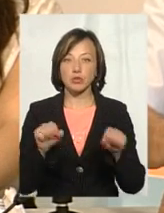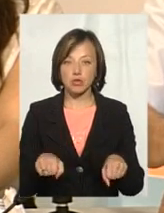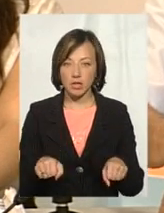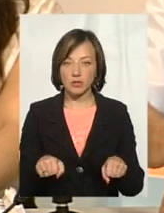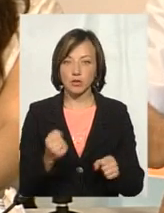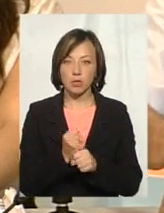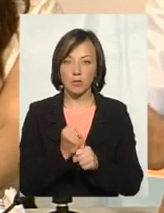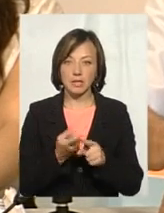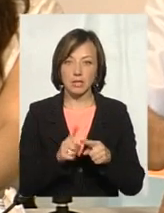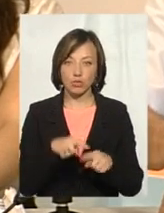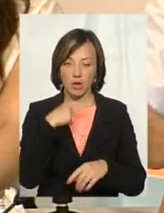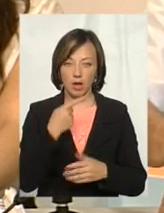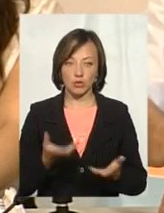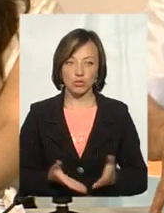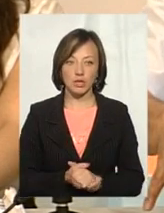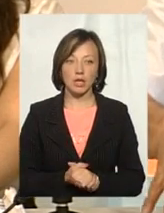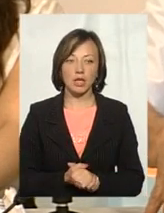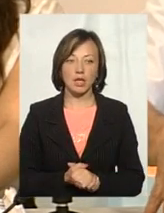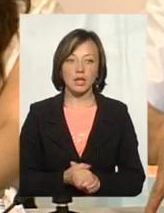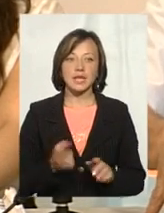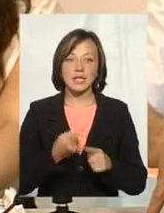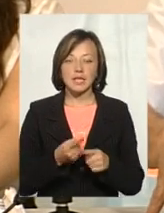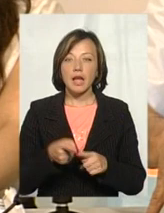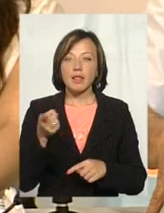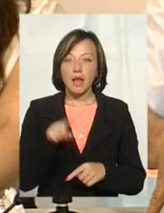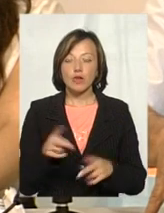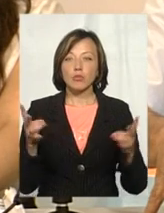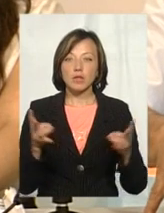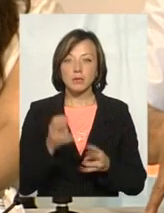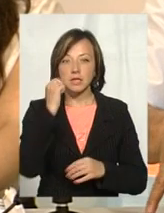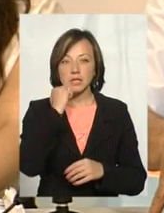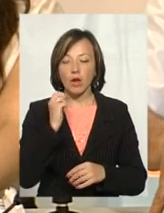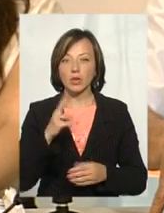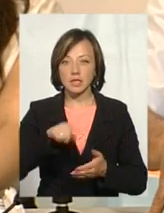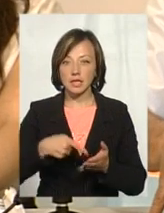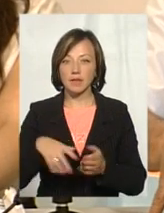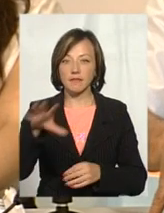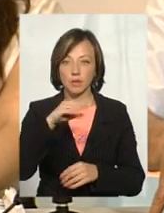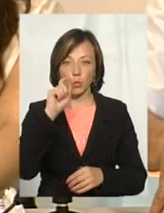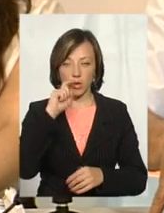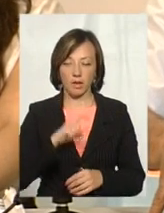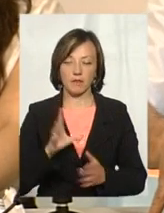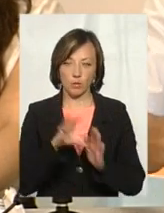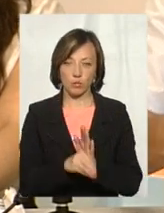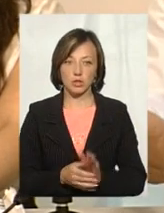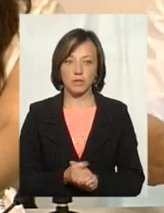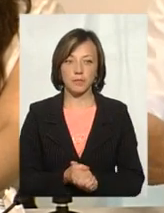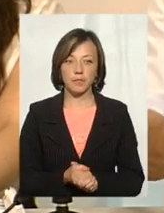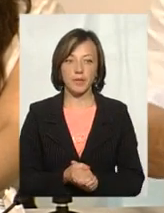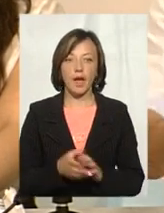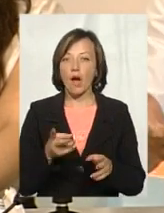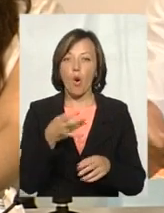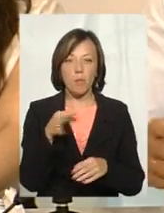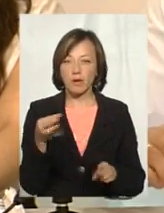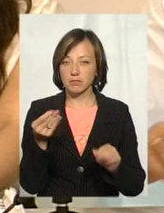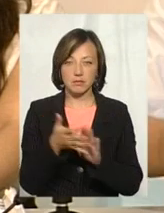зробити оце, що я кажу? Це те, що потрібно Старокостянтинову і всій Україні потрібно зробити. І не затративши ні